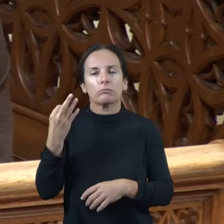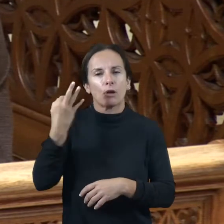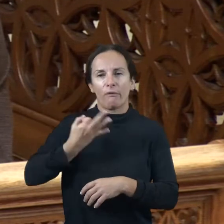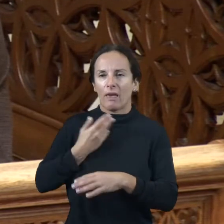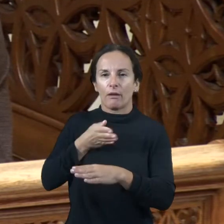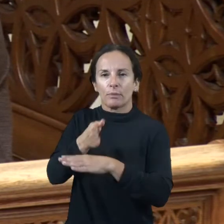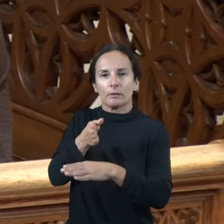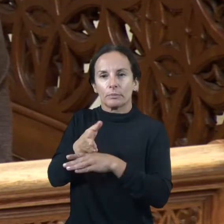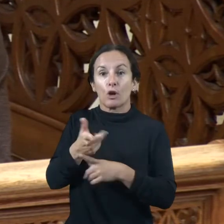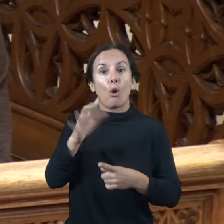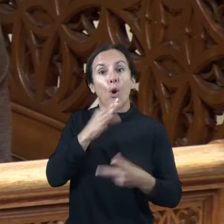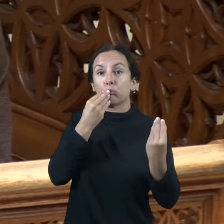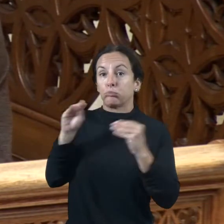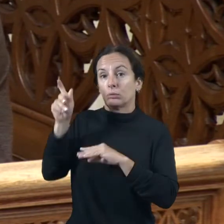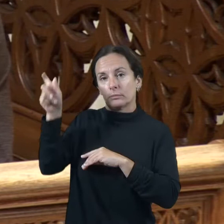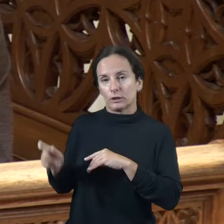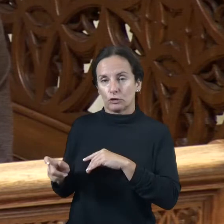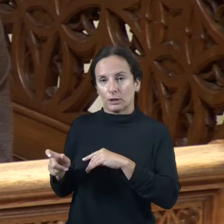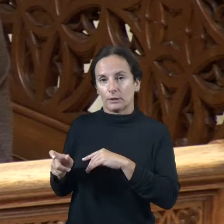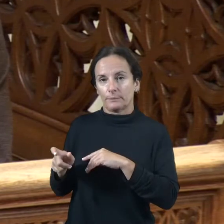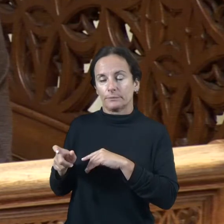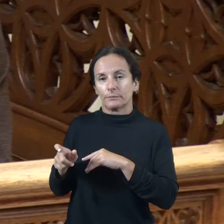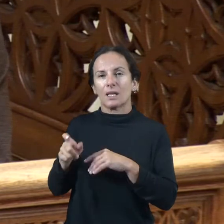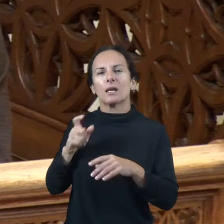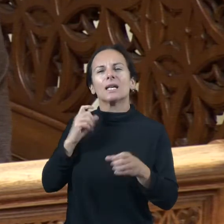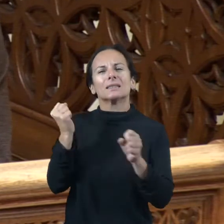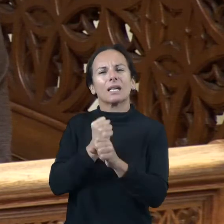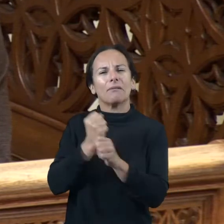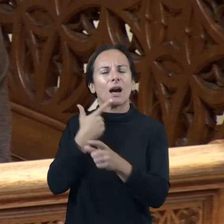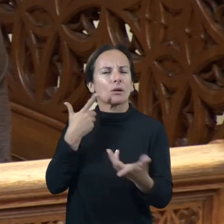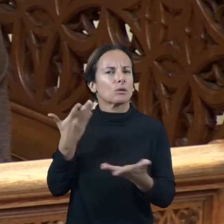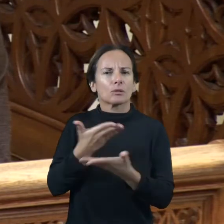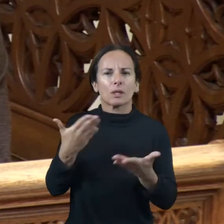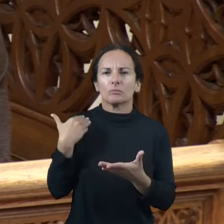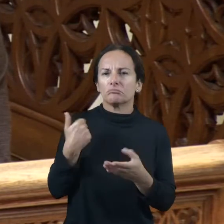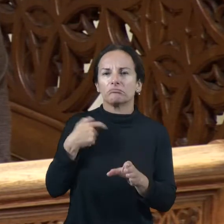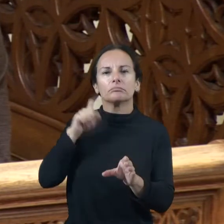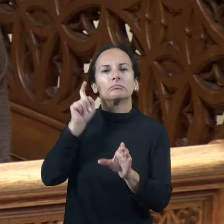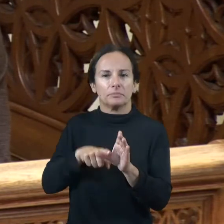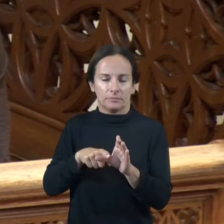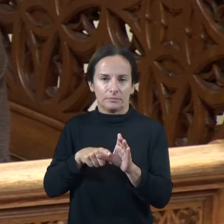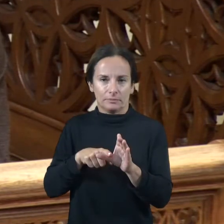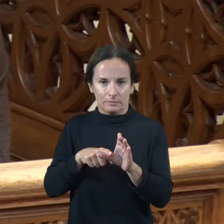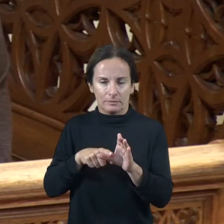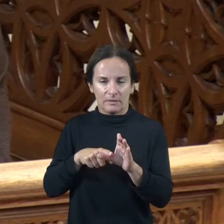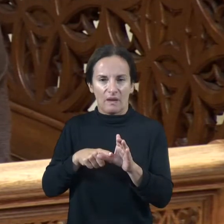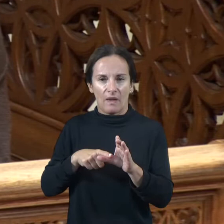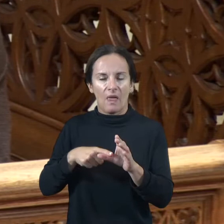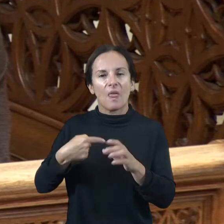delegar amb una altra persona que no ho pugui assistir participar en tots els treballs perquè els quals els designin els òrgans del COESME corresponents